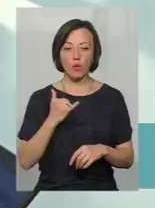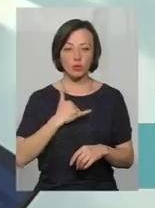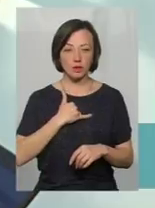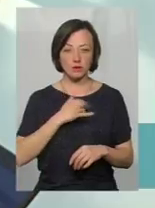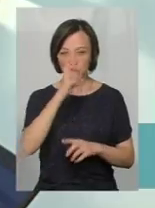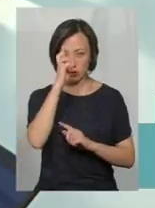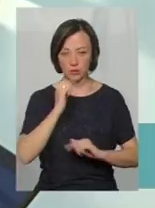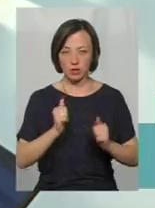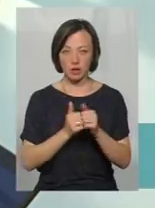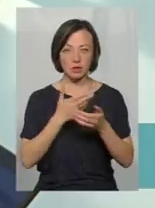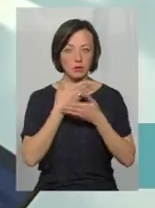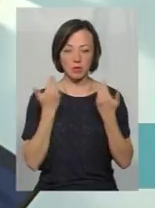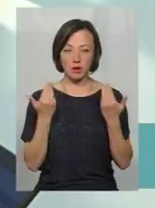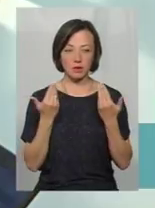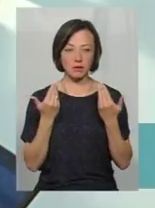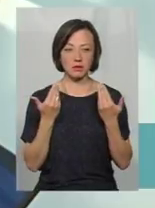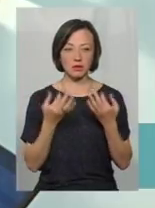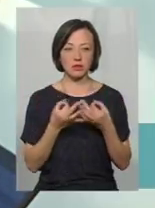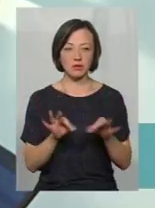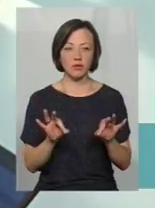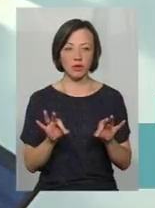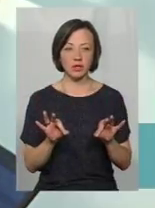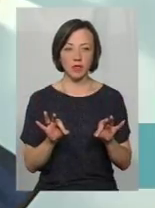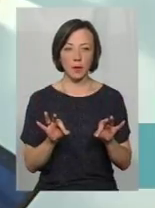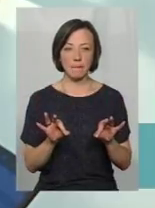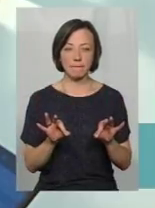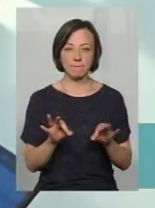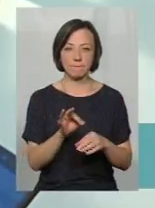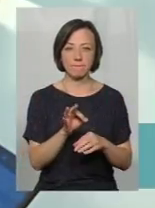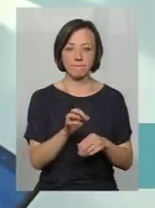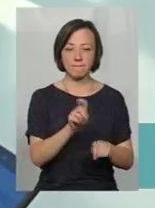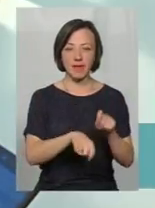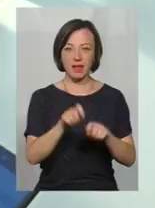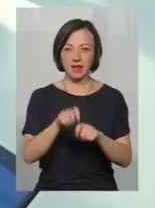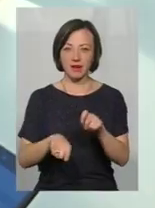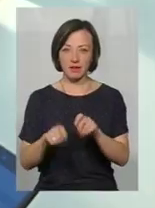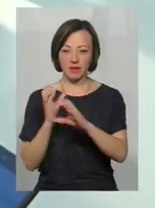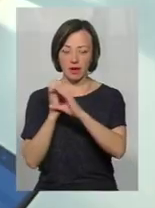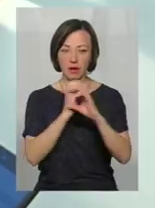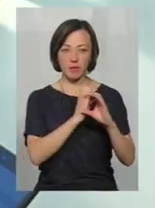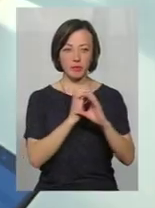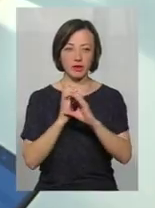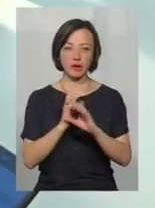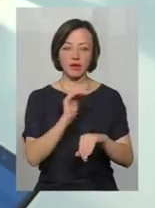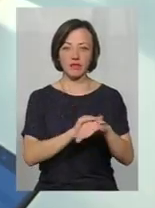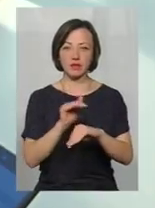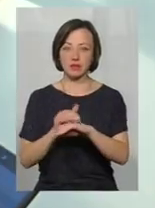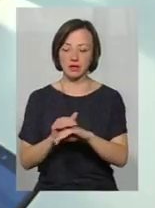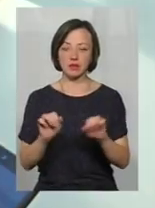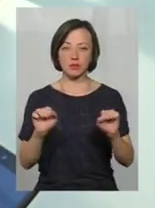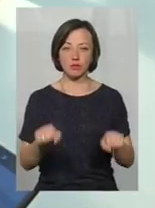немає дозволених ні радарів, ні камер фіксації, які можуть